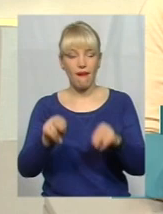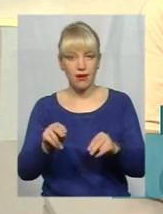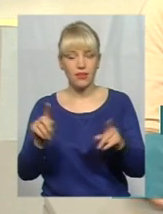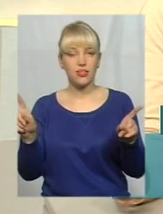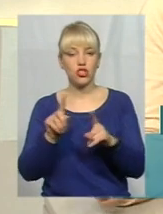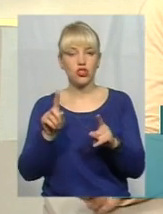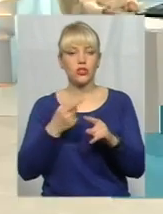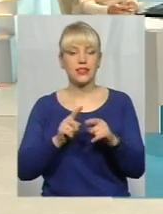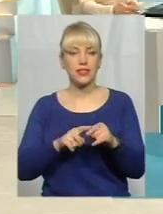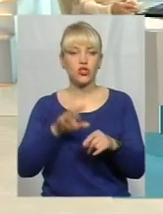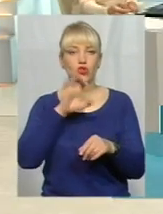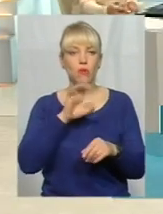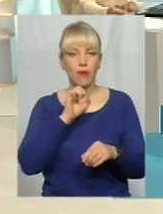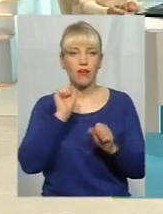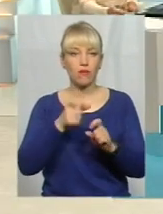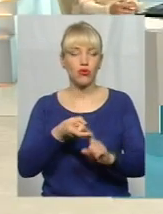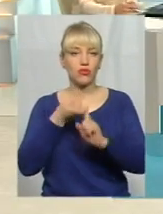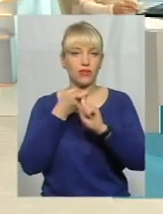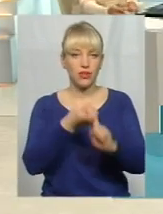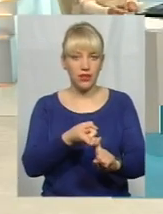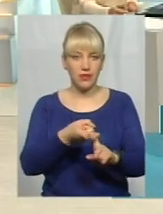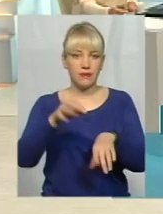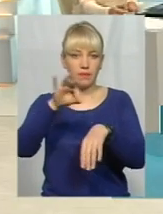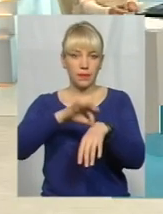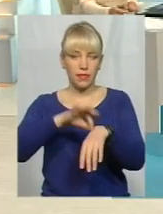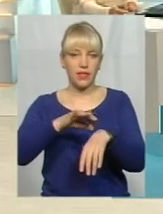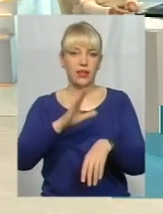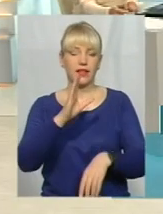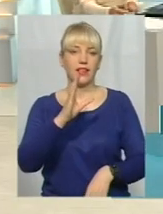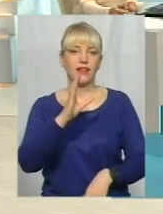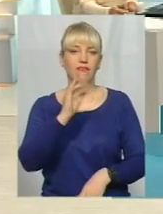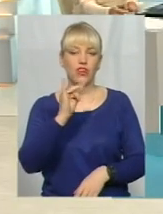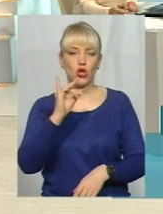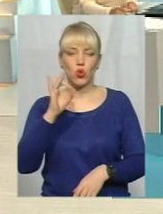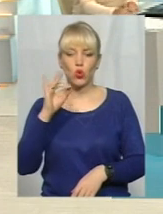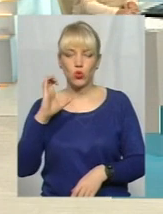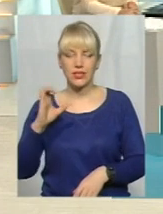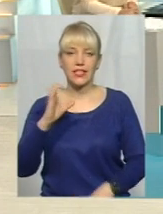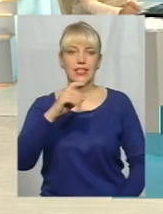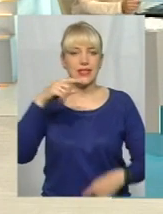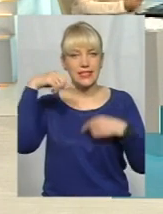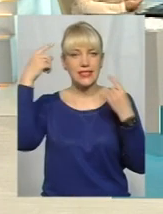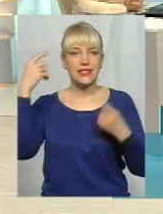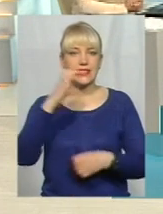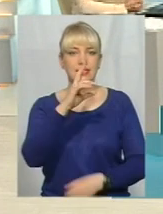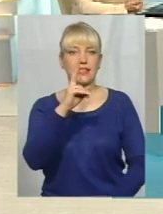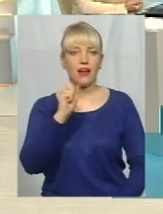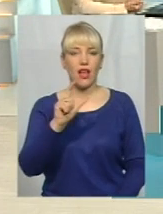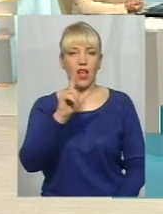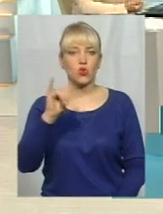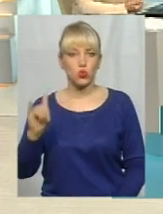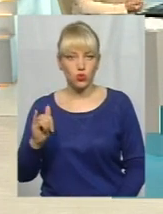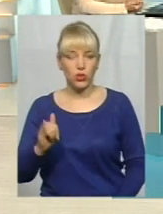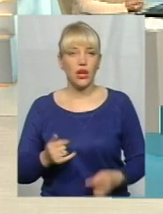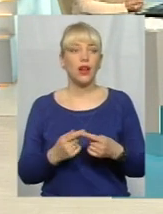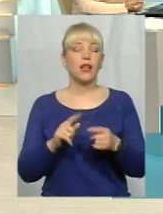збудником або тим, хто переносить вірус сказу? Так, таку гарантію надавати не можна, тому що, я ще